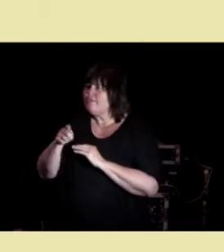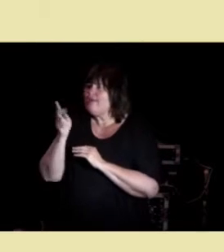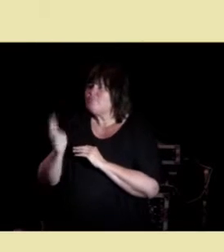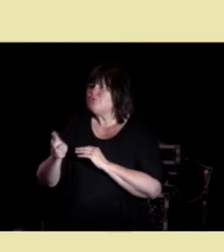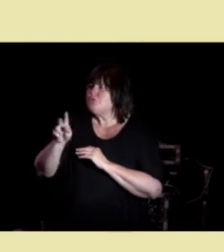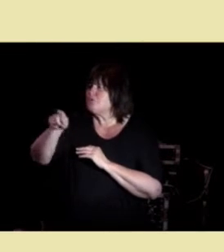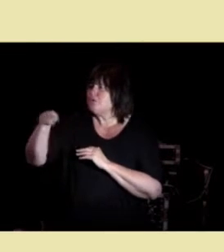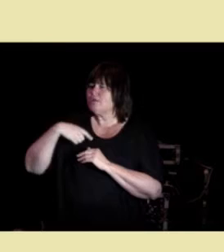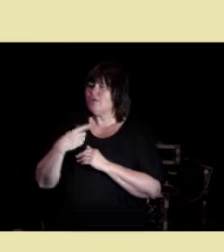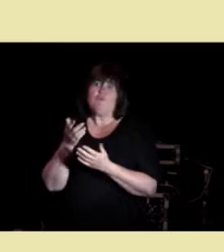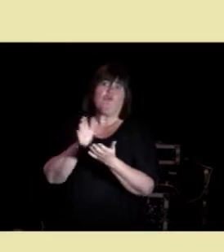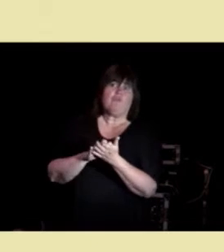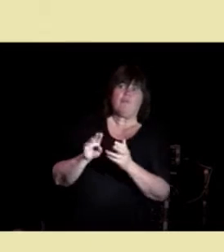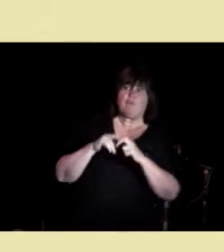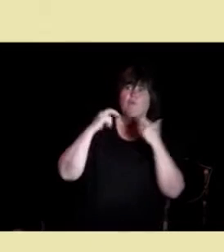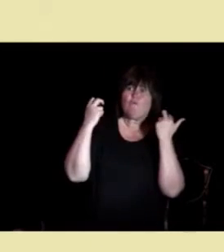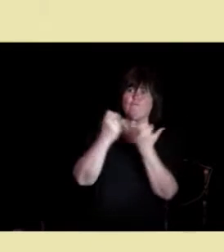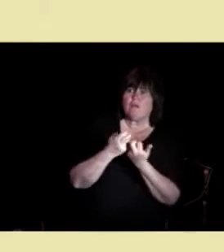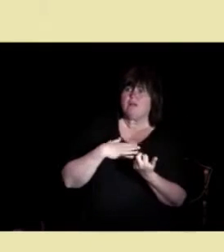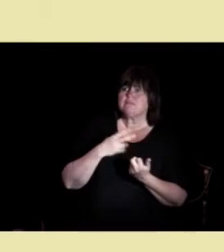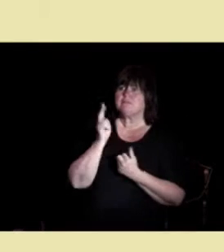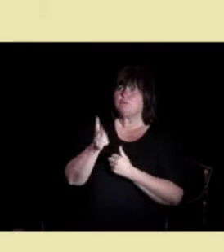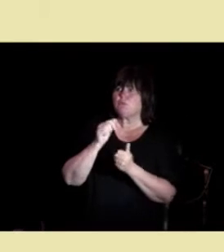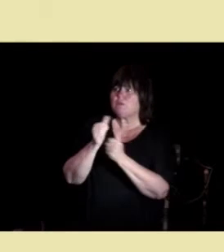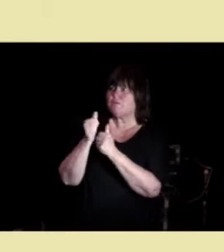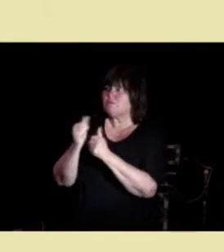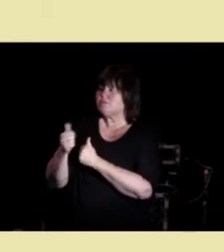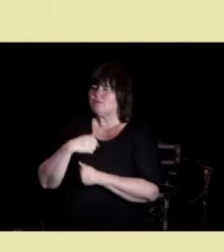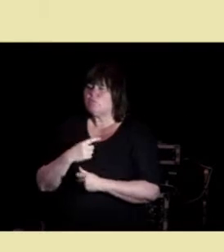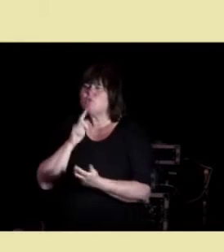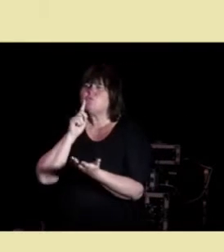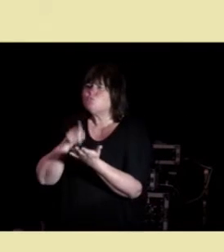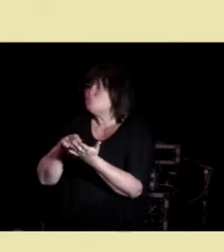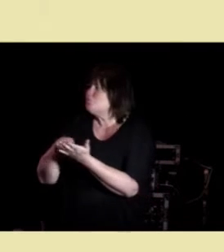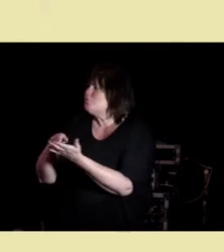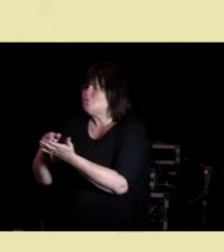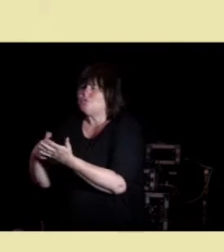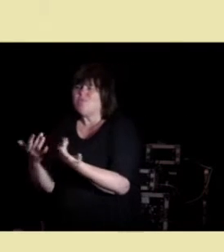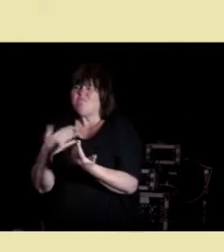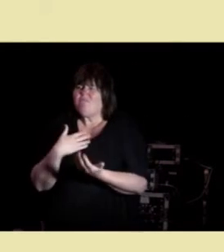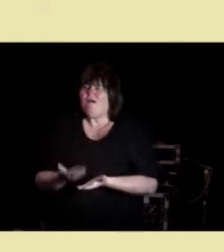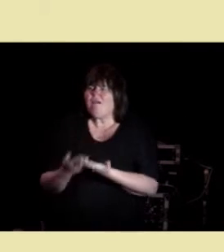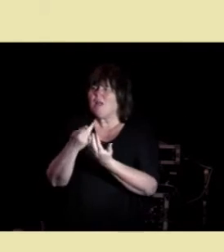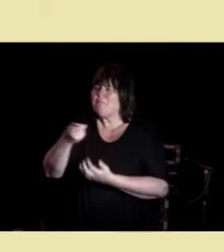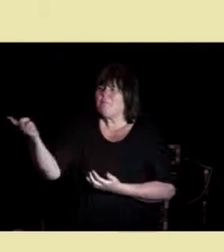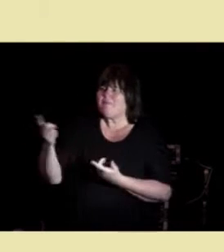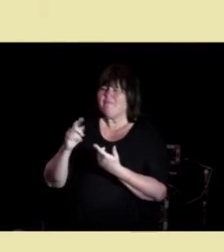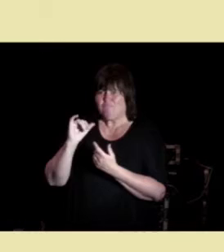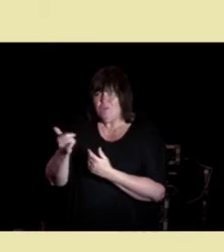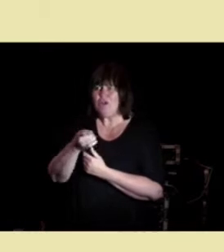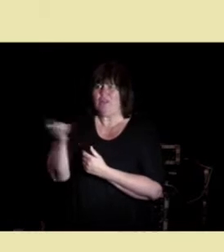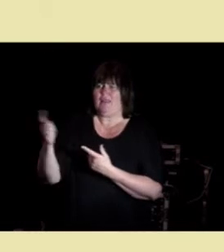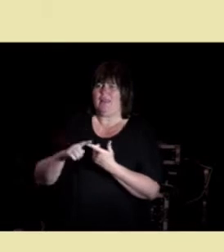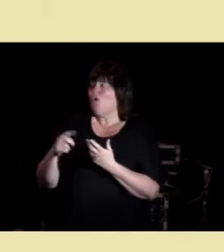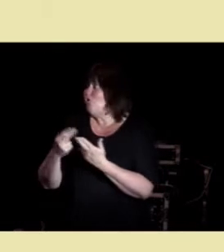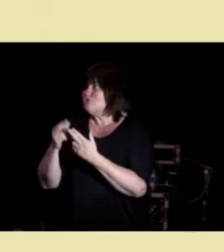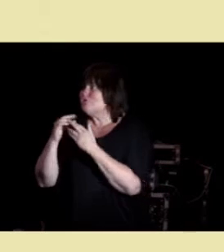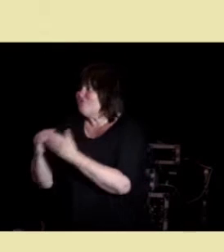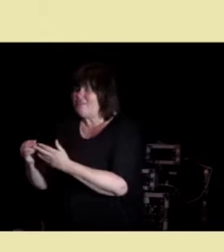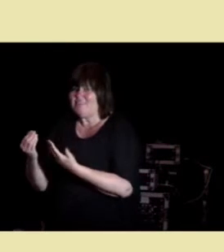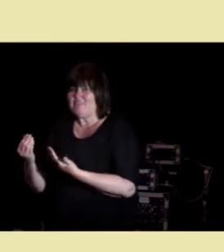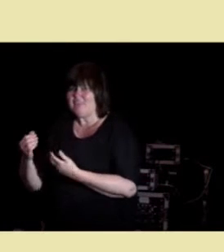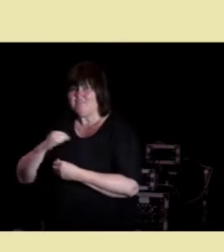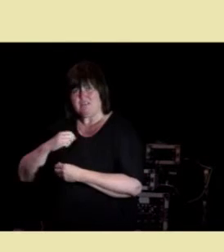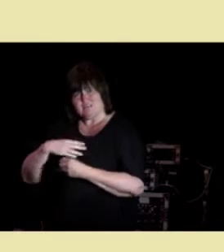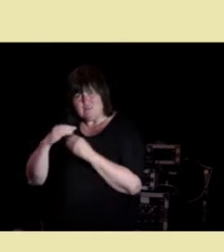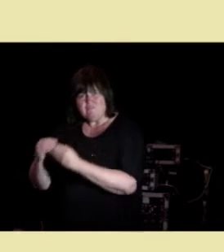konferanser der det var mye brukerepresentanter, og spurte veldig mye, «Hva er det som er til hjelp for dere?» Og jeg spurte venner også. Hvis jeg hadde venner som gikk